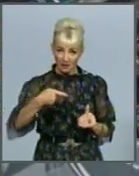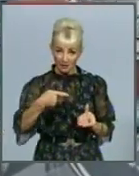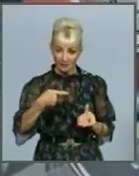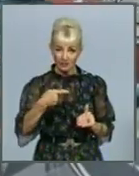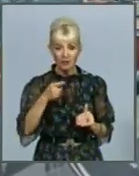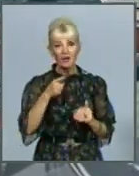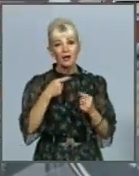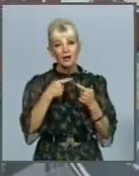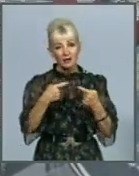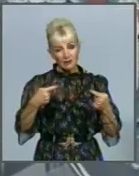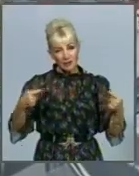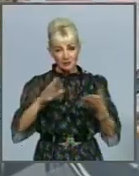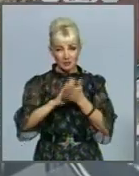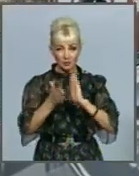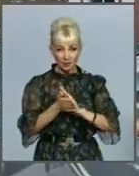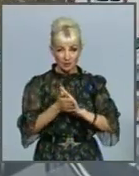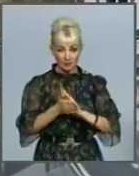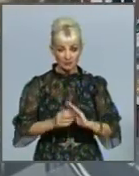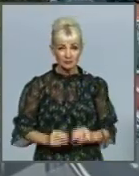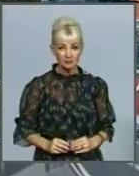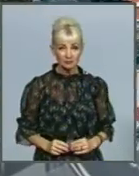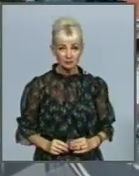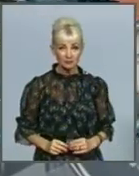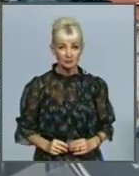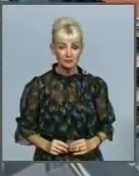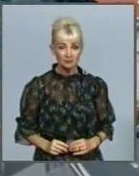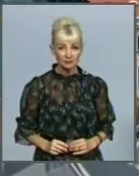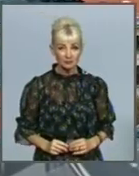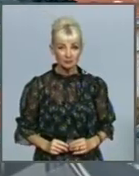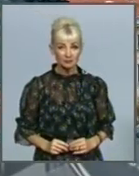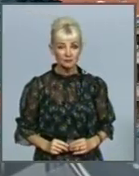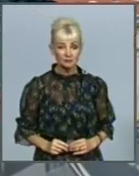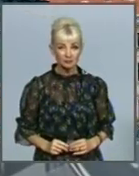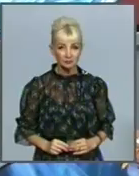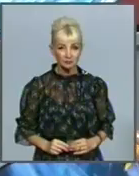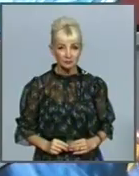тієї чи іншої ситуації. Марія Соловйова, Євген Кличко, Харківські Ізвістя.